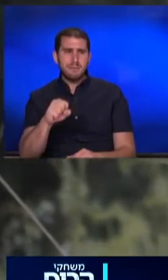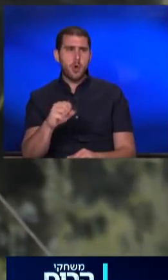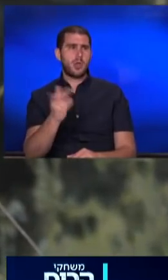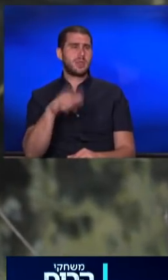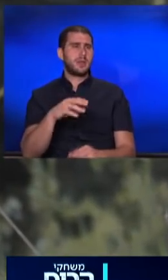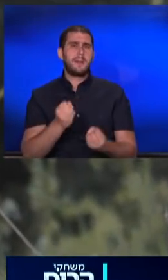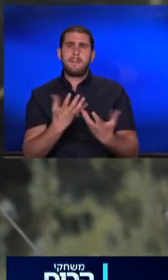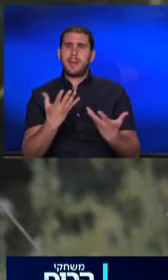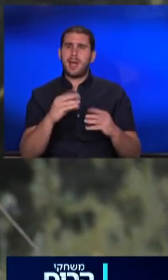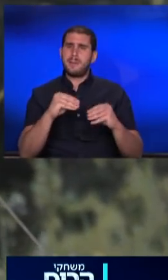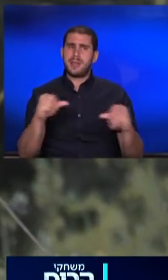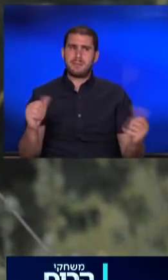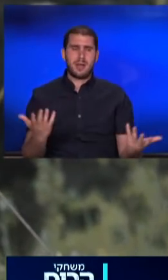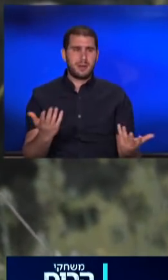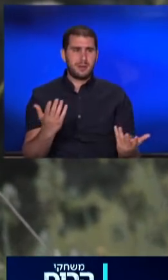המדבר,